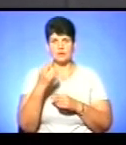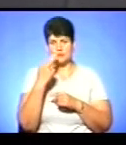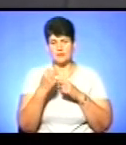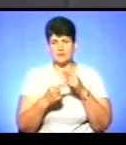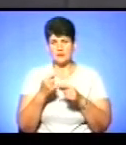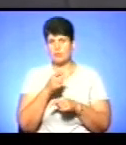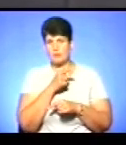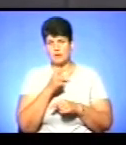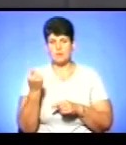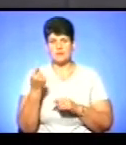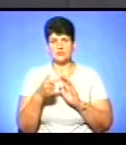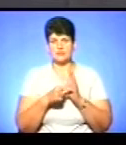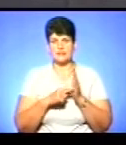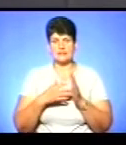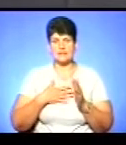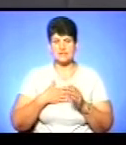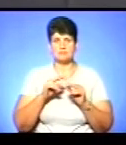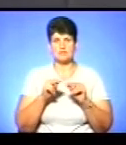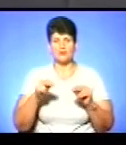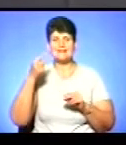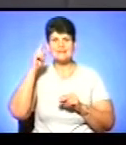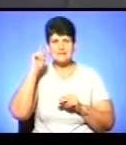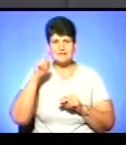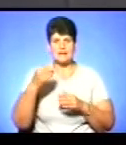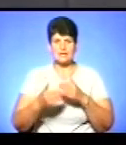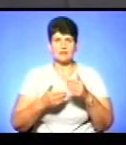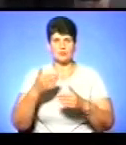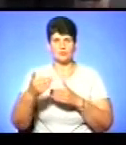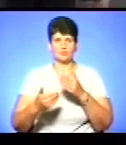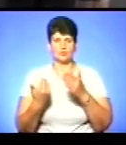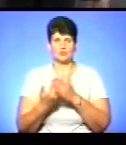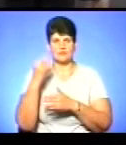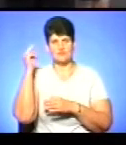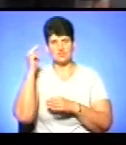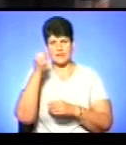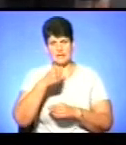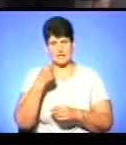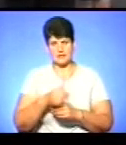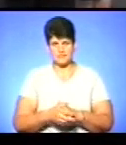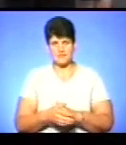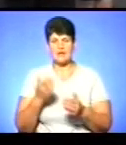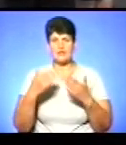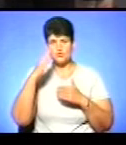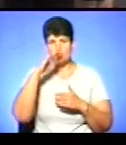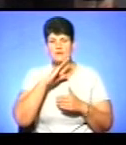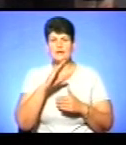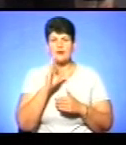першокласників, наші педагоги знають і впевнено крокують новий навчальний рік. Якщо батькам скажуть, потрібно здавати